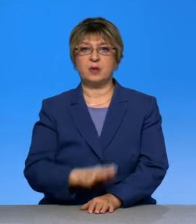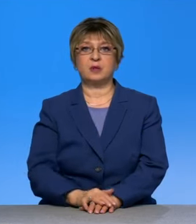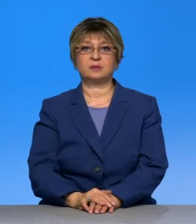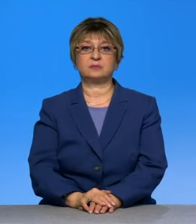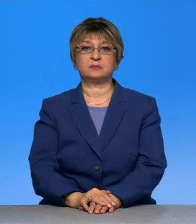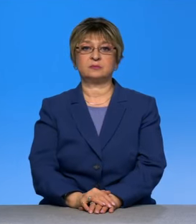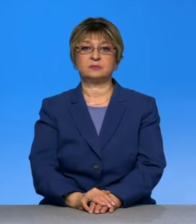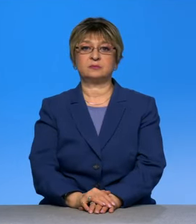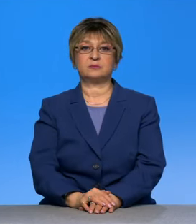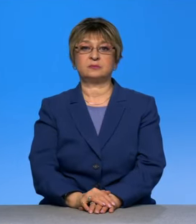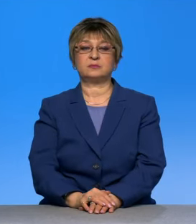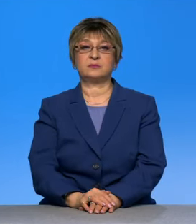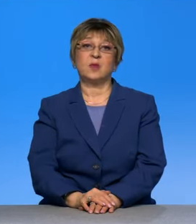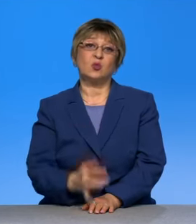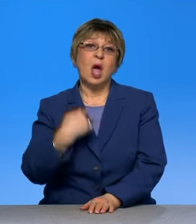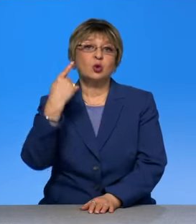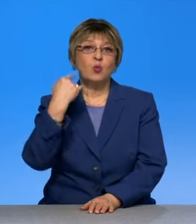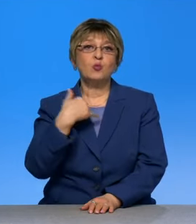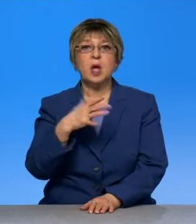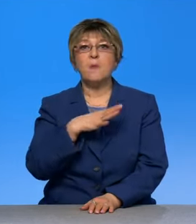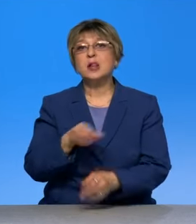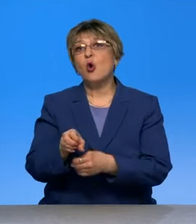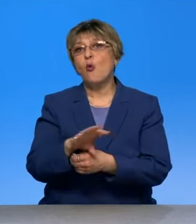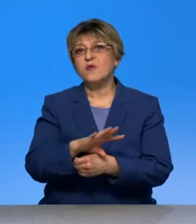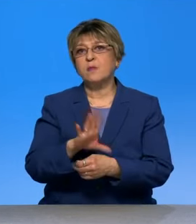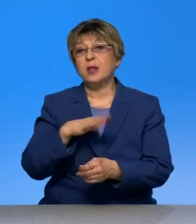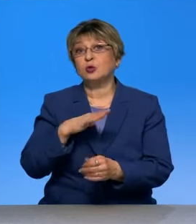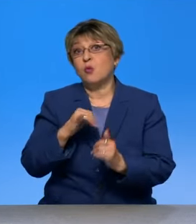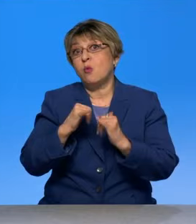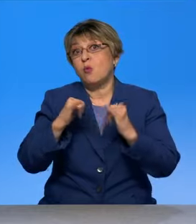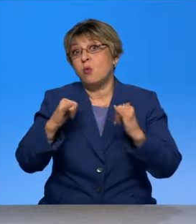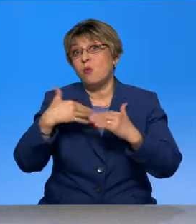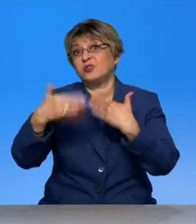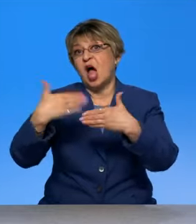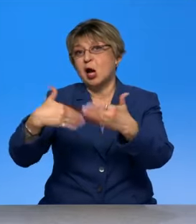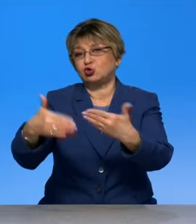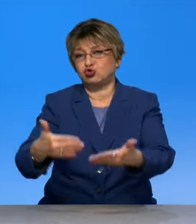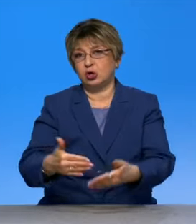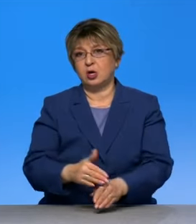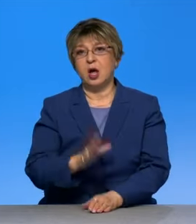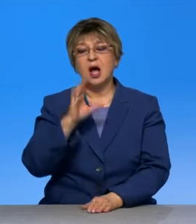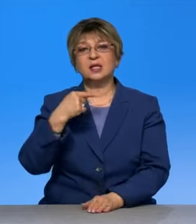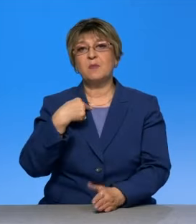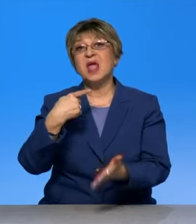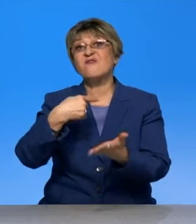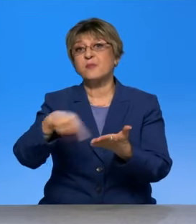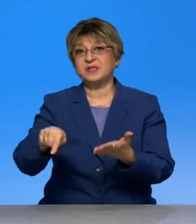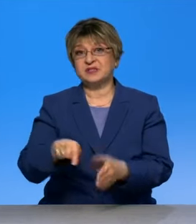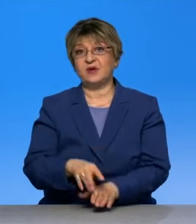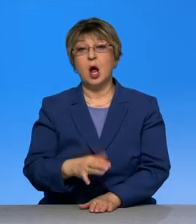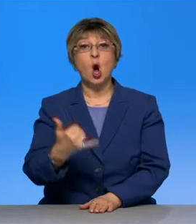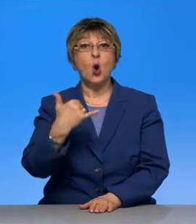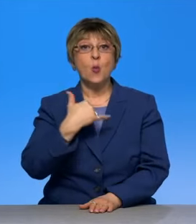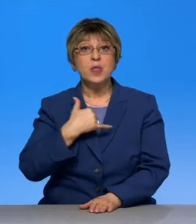Ну, наверное, потому что потом такая волна пошла сразу, когда вот меня выписывали. И у меня